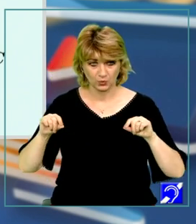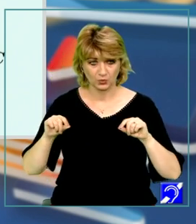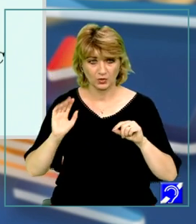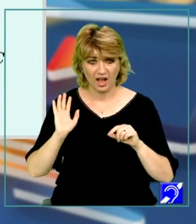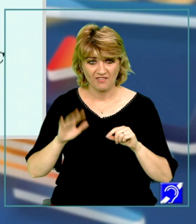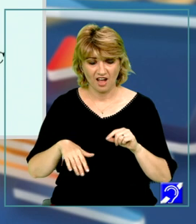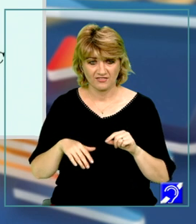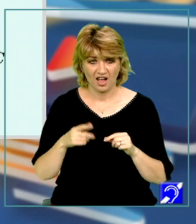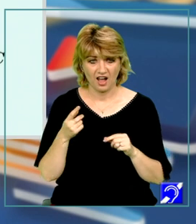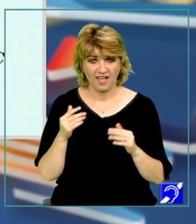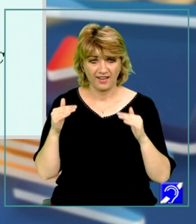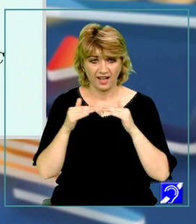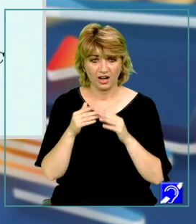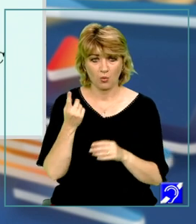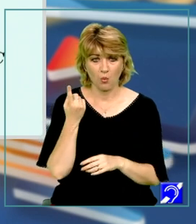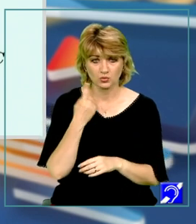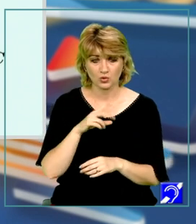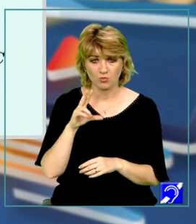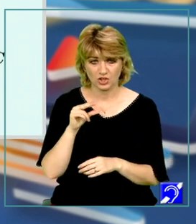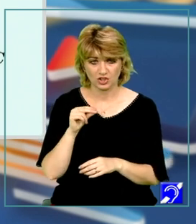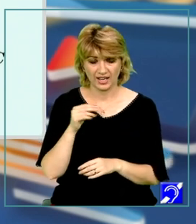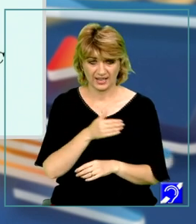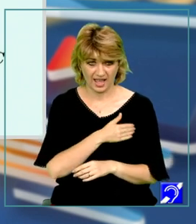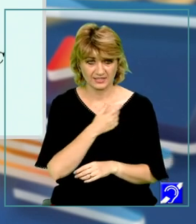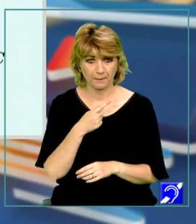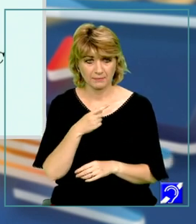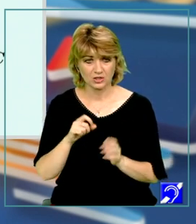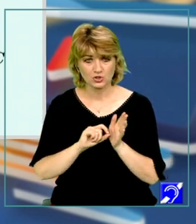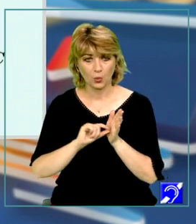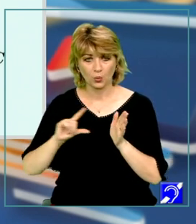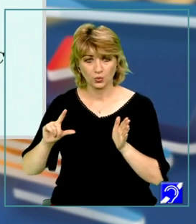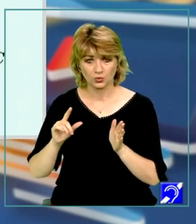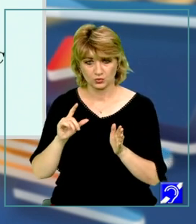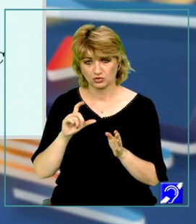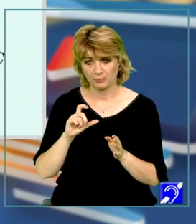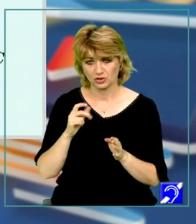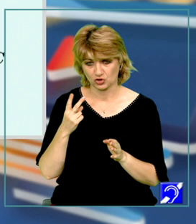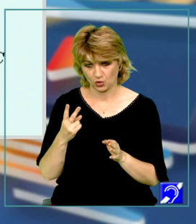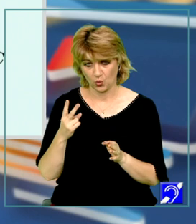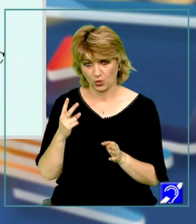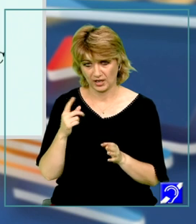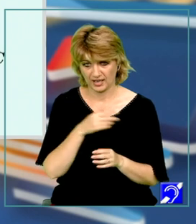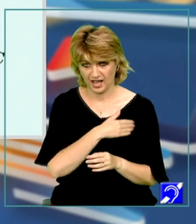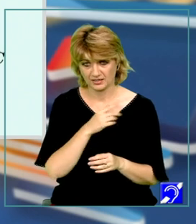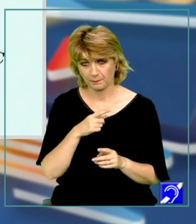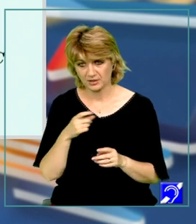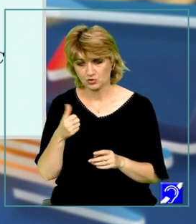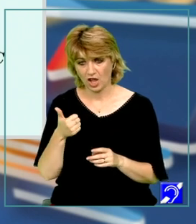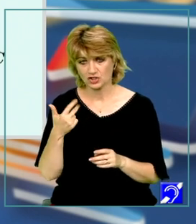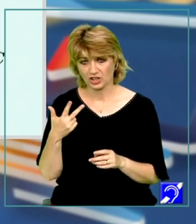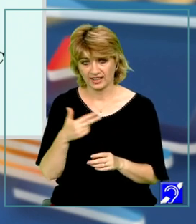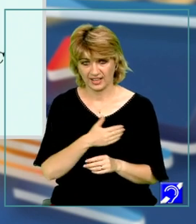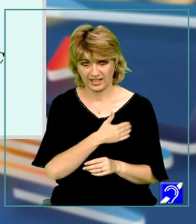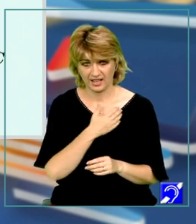avea măsura egală cu 180 de grade minus 72 de grade minus 63